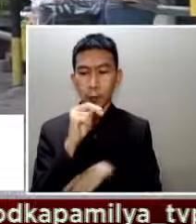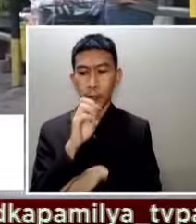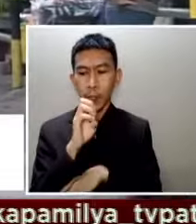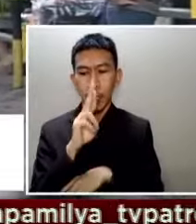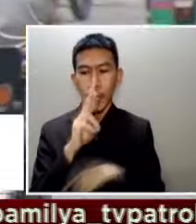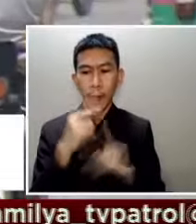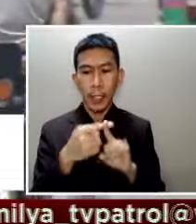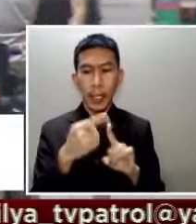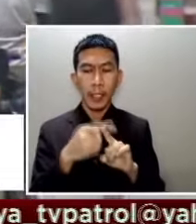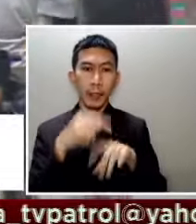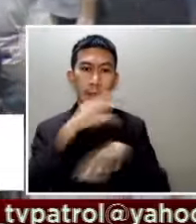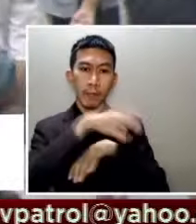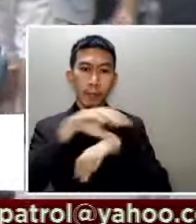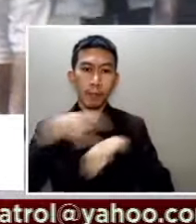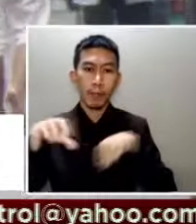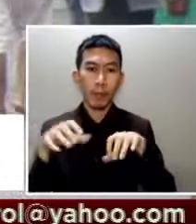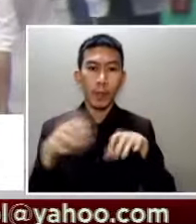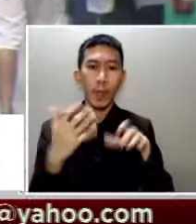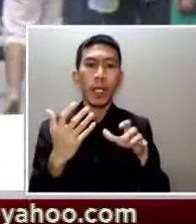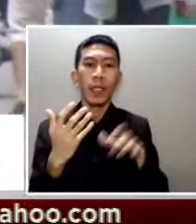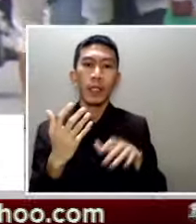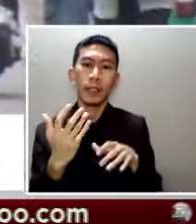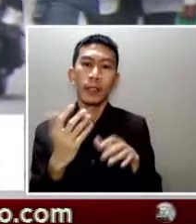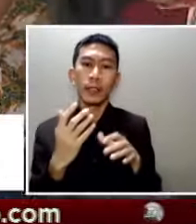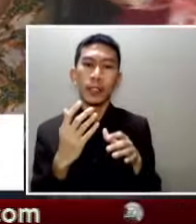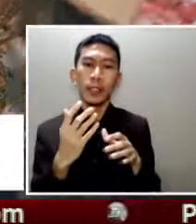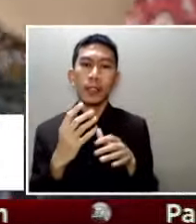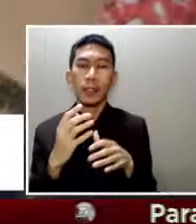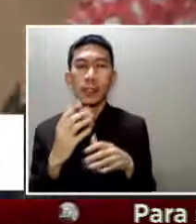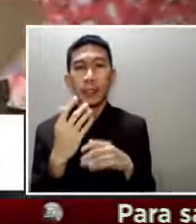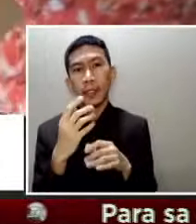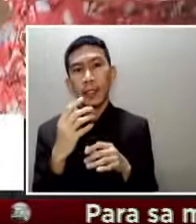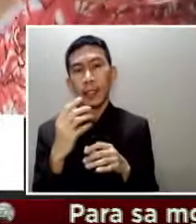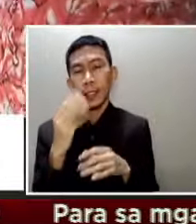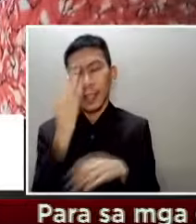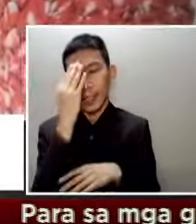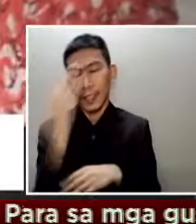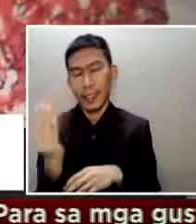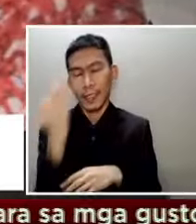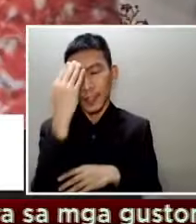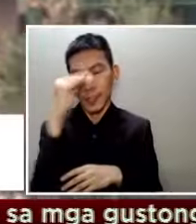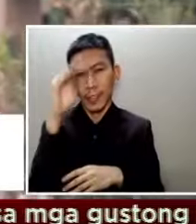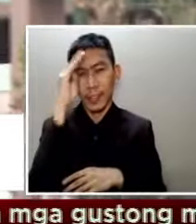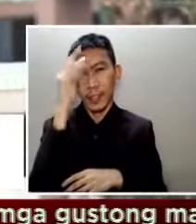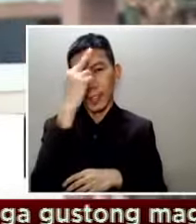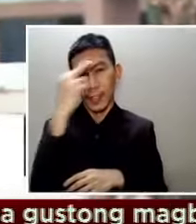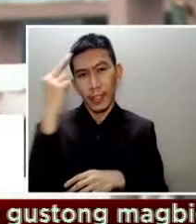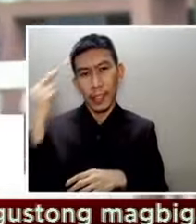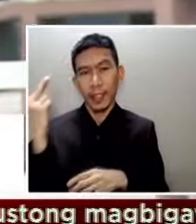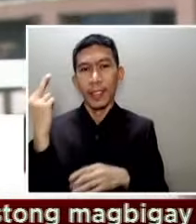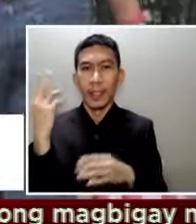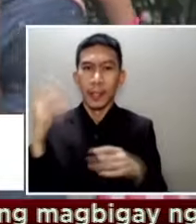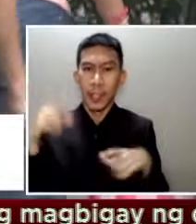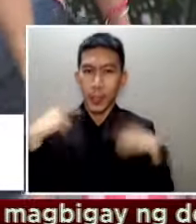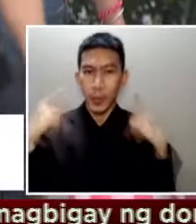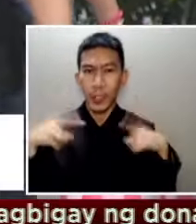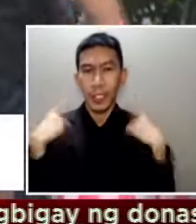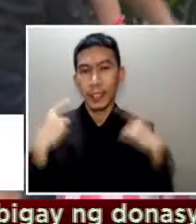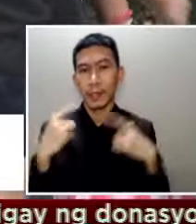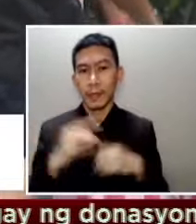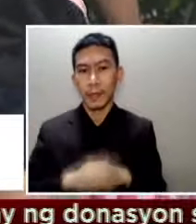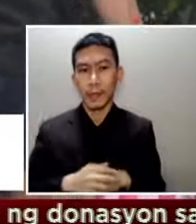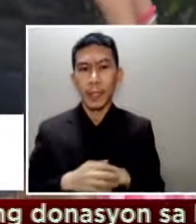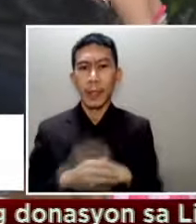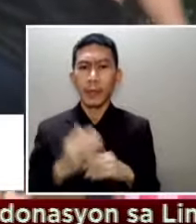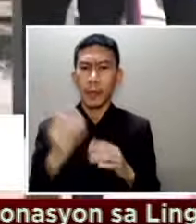probinsya na Bulacan, Cavite, Rizal at Laguna mula May 15 hanggang 31. Ito'y matapos bumaba na